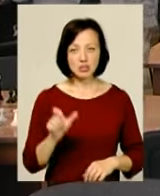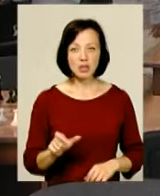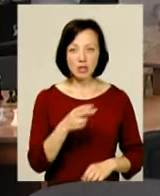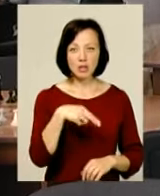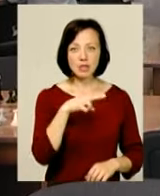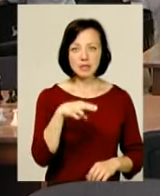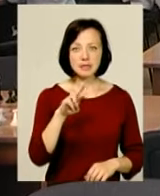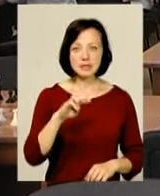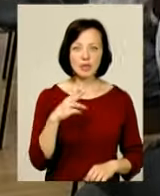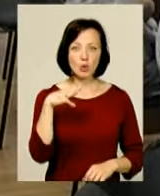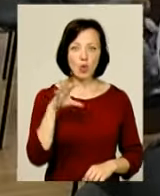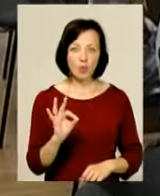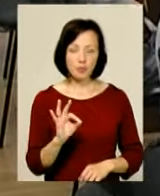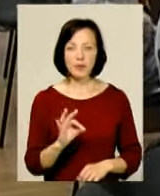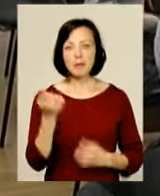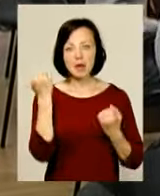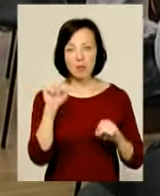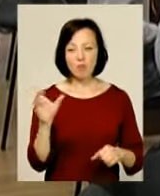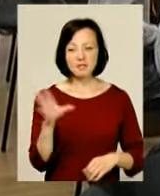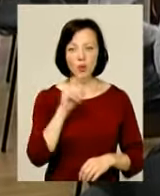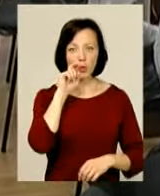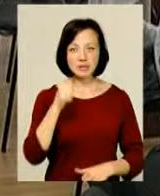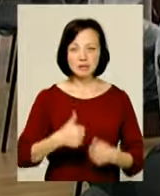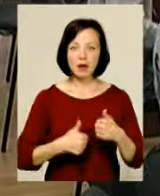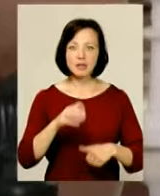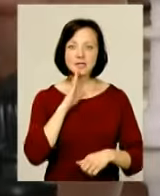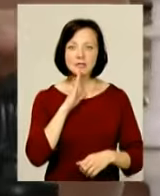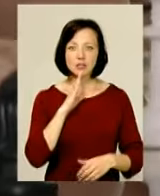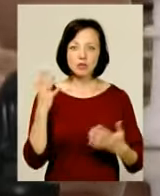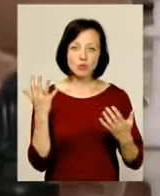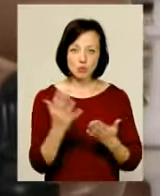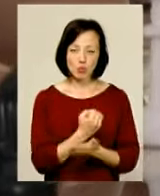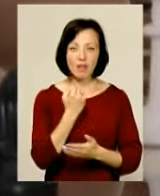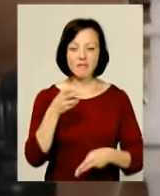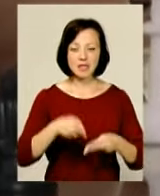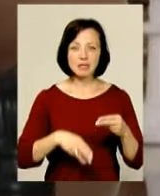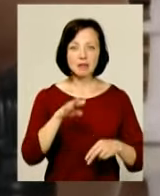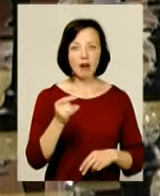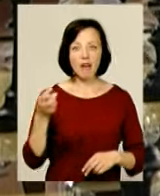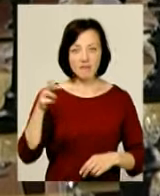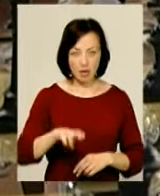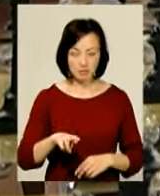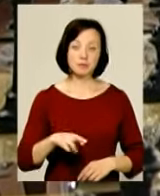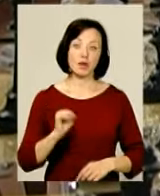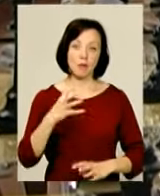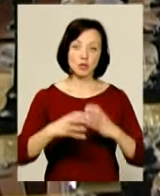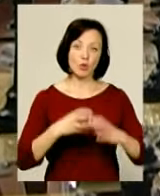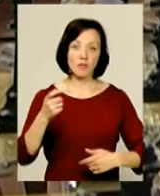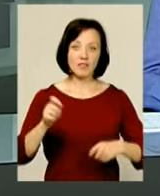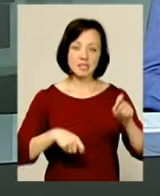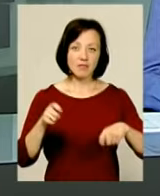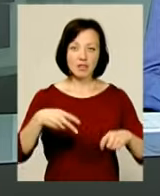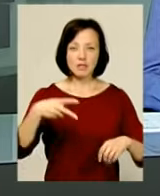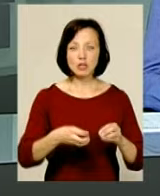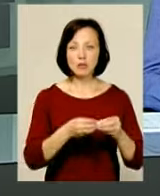Євгенія Зятко. Нагадаю, перемогу у всеукраїнських змаганнях дівчина здобула в кінці травня. Щодо міжнародного фестивалю, то